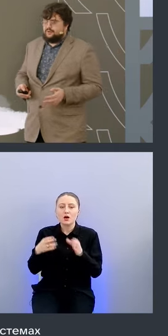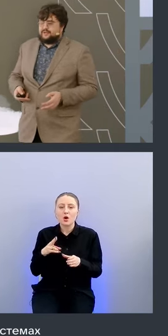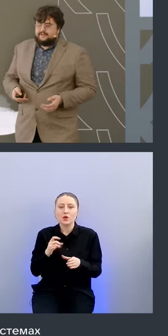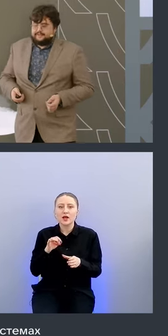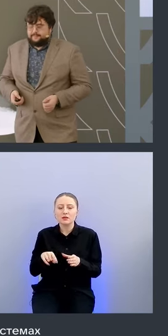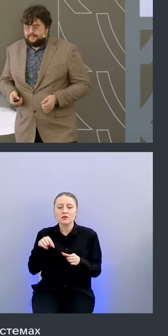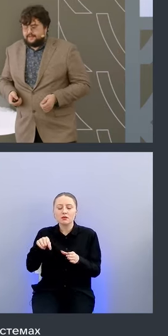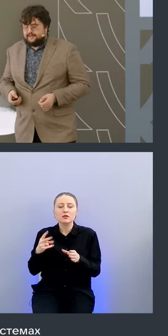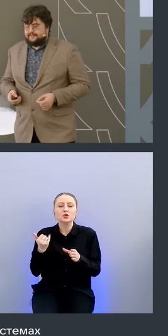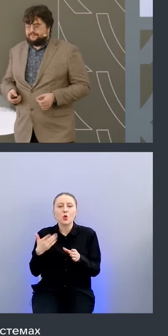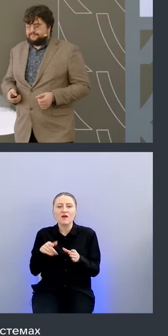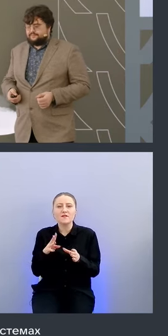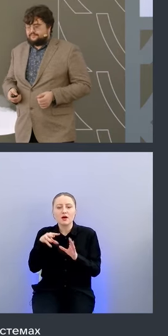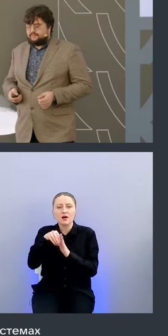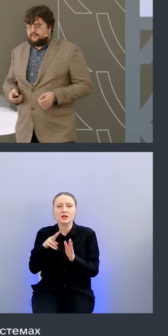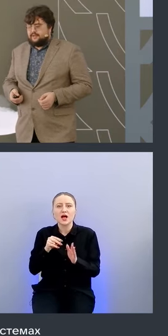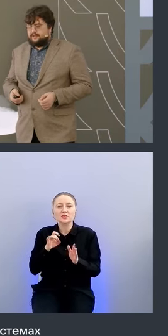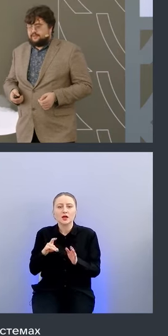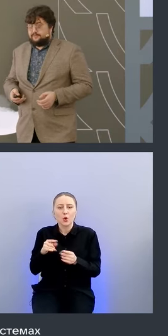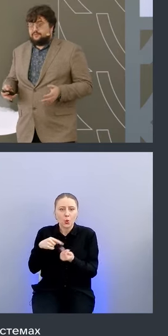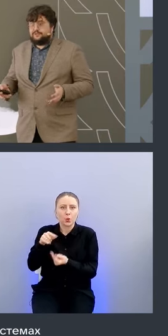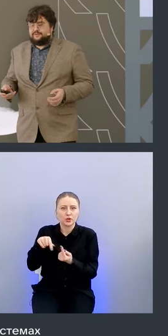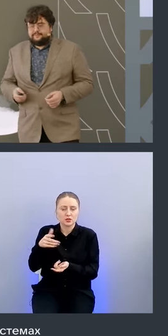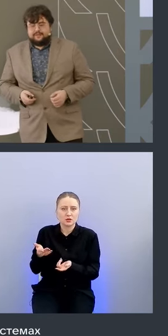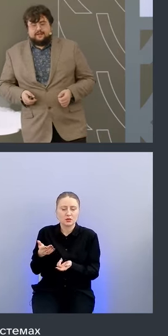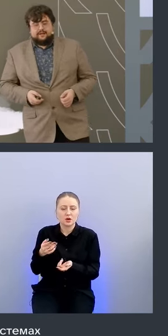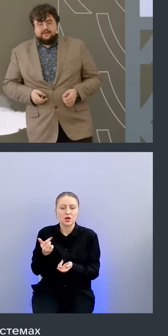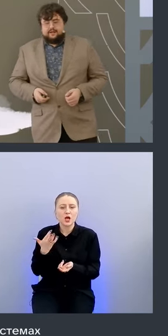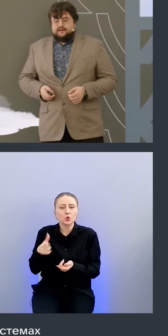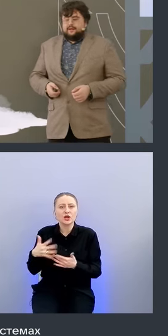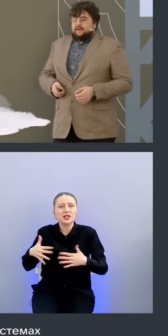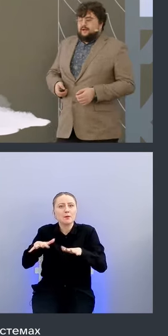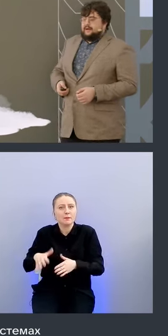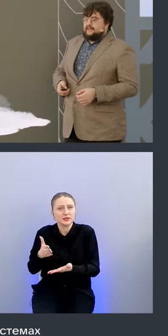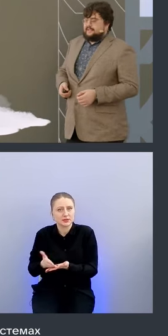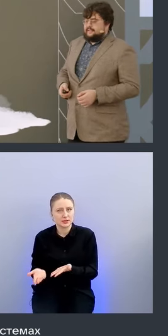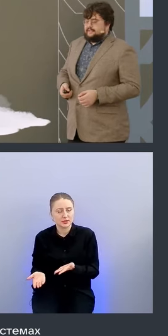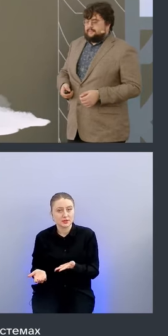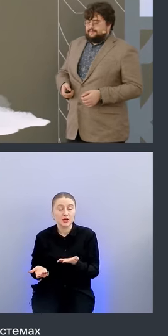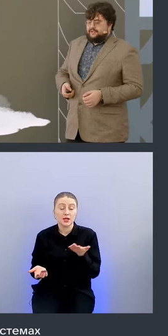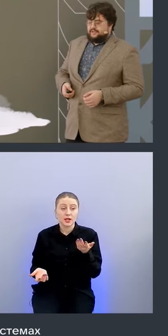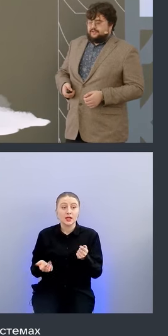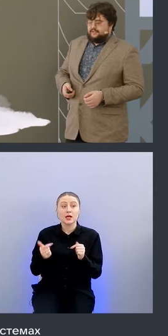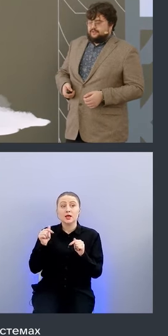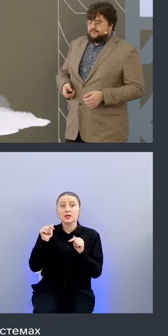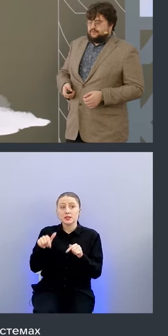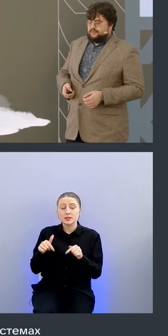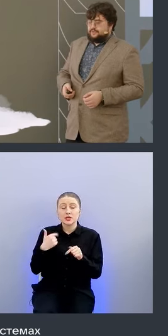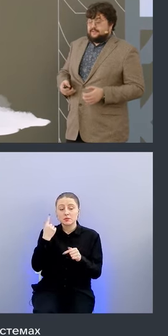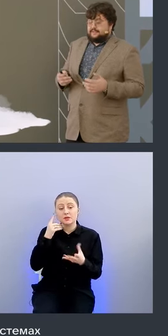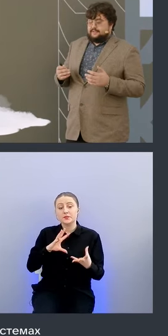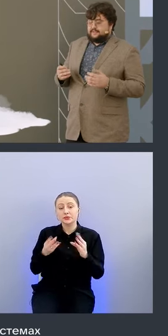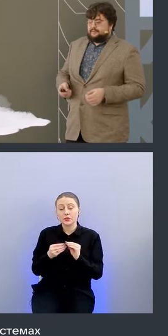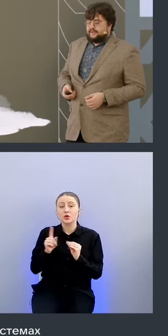кластере насколько они ну уязвимы здесь мы пришли того что